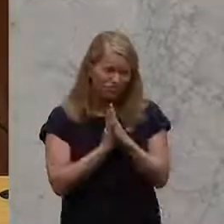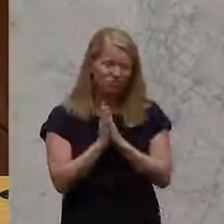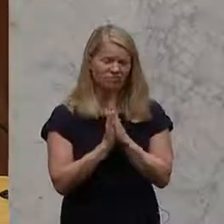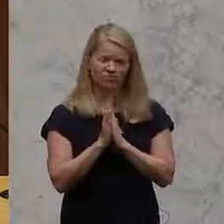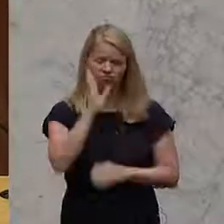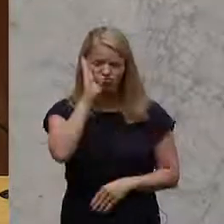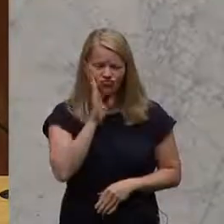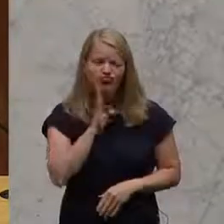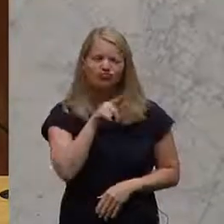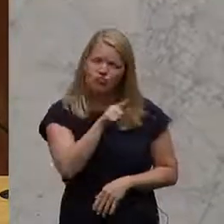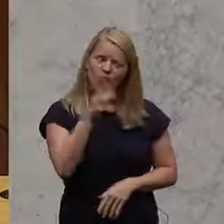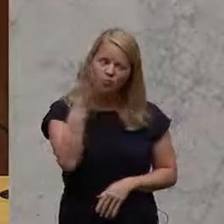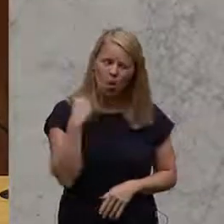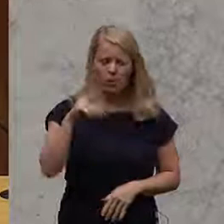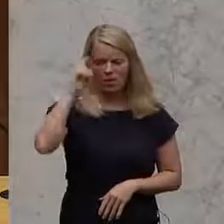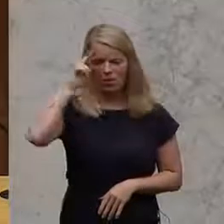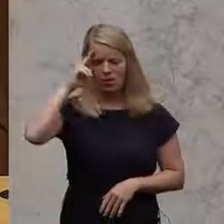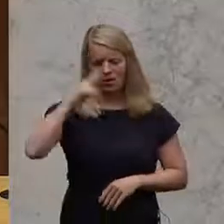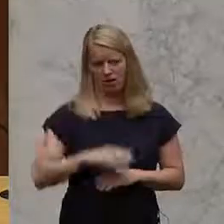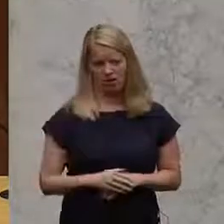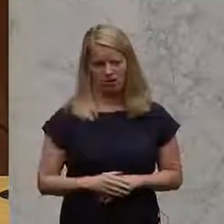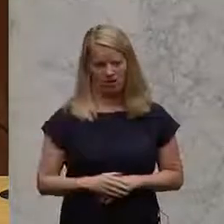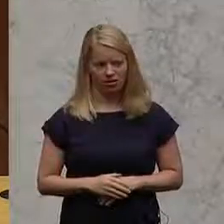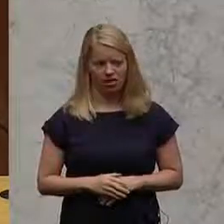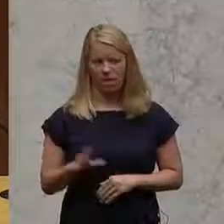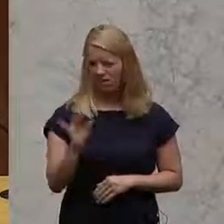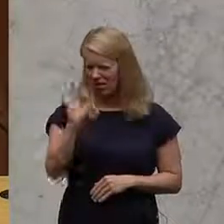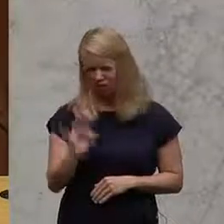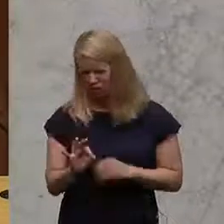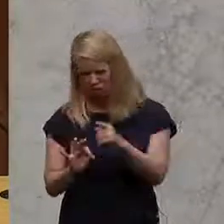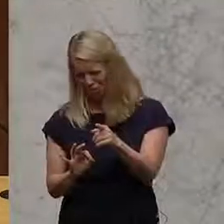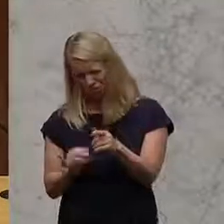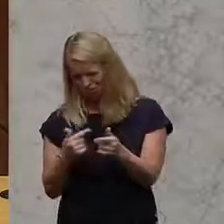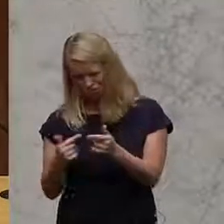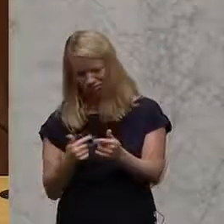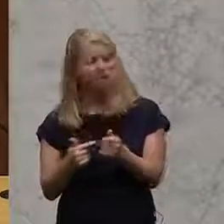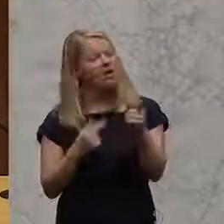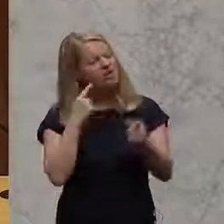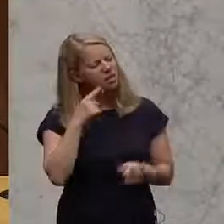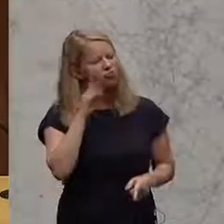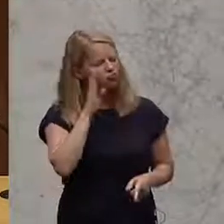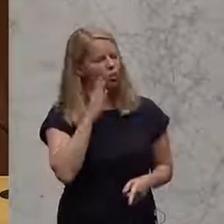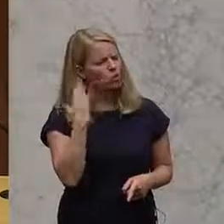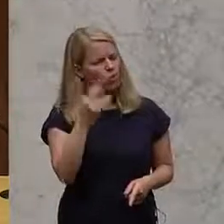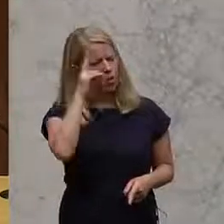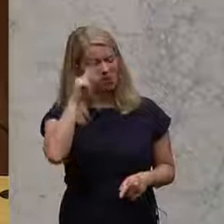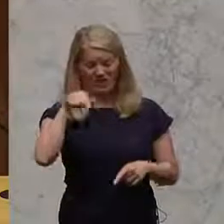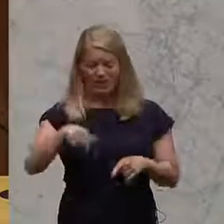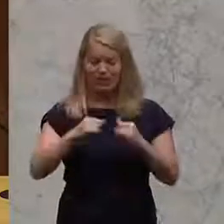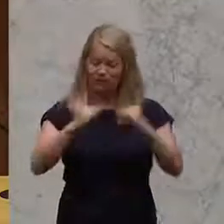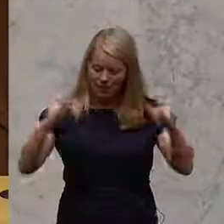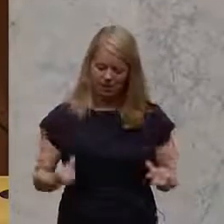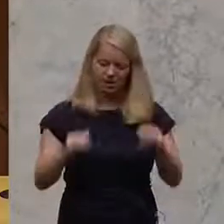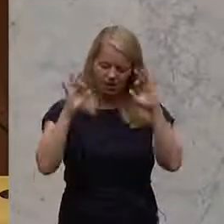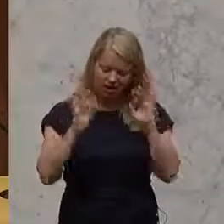sich das nochmals zu überlegen. Mit den Freiheitlichen wird es nicht gehen, aber von Seiten der NEOS. Das ist ein Paket, das in die